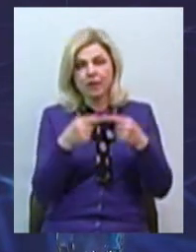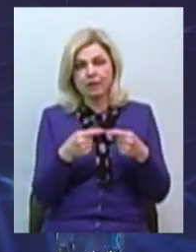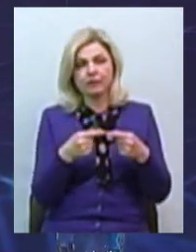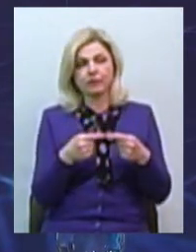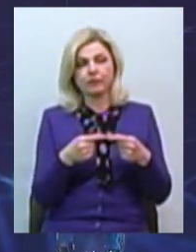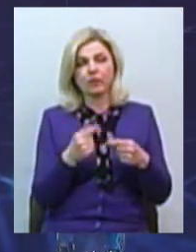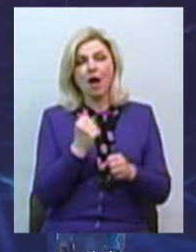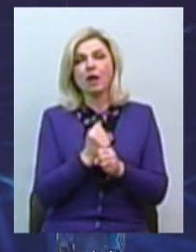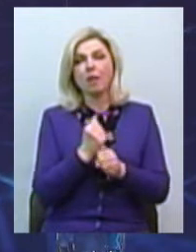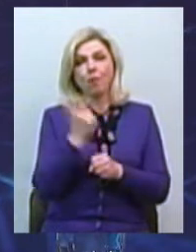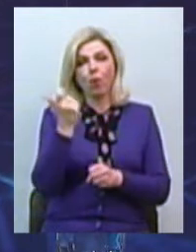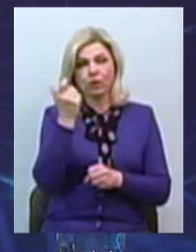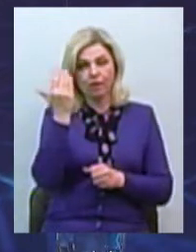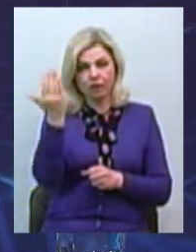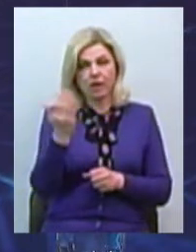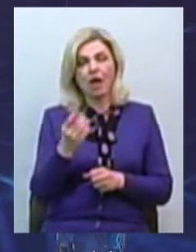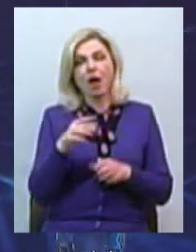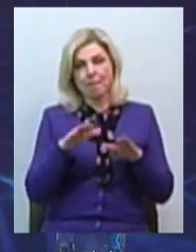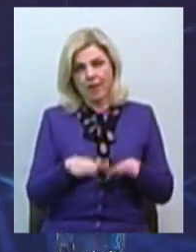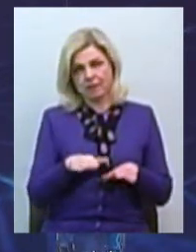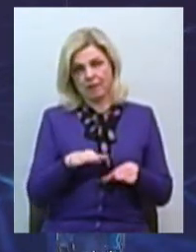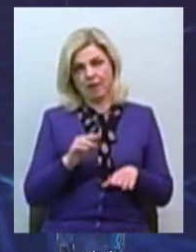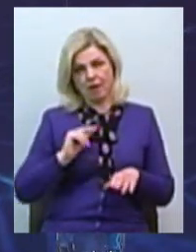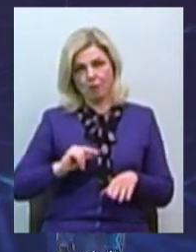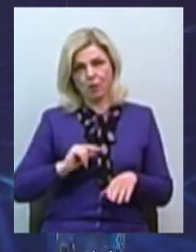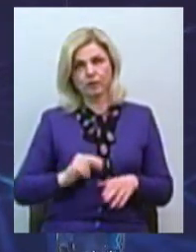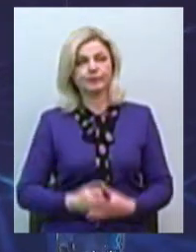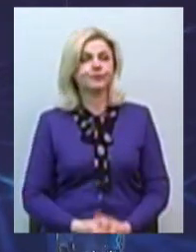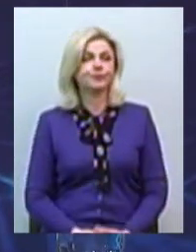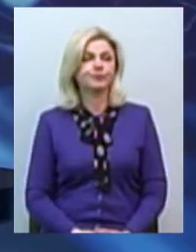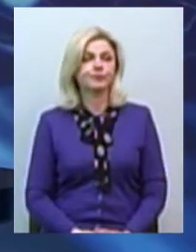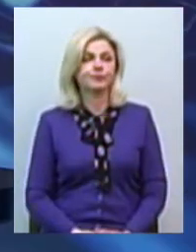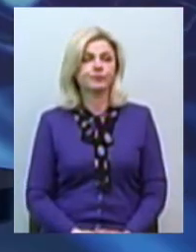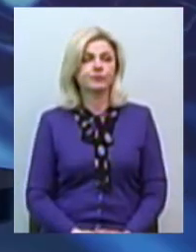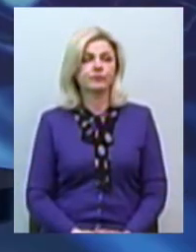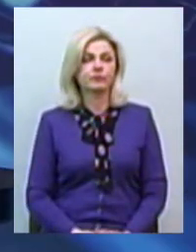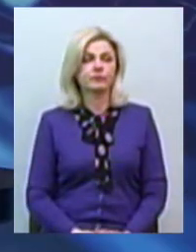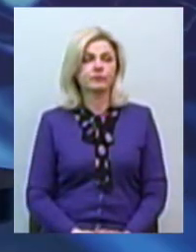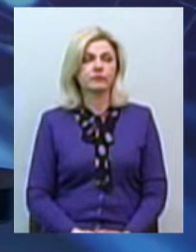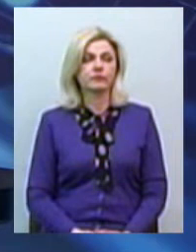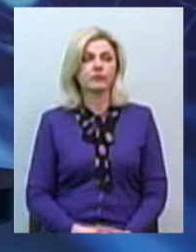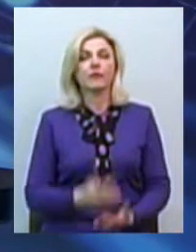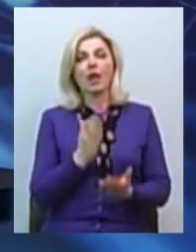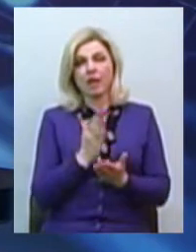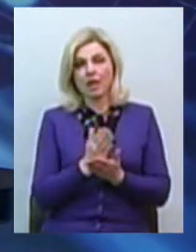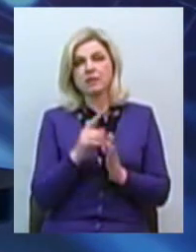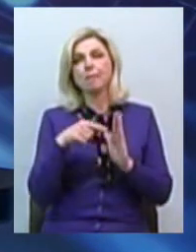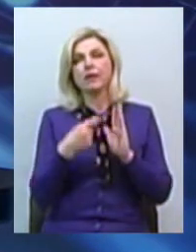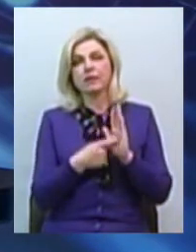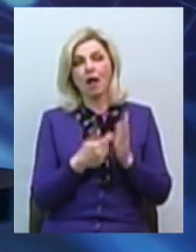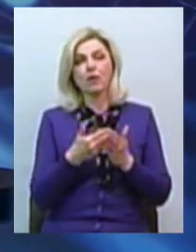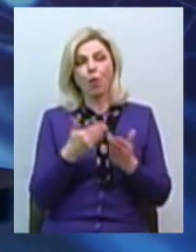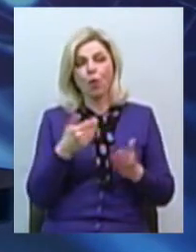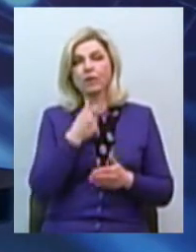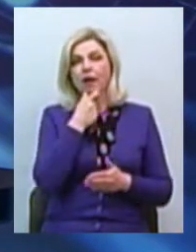роботодавцям за погодженням і з працівником. Вибачте, у нас є питання ще від глядачів. Давайте подивимось